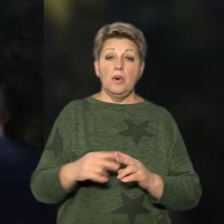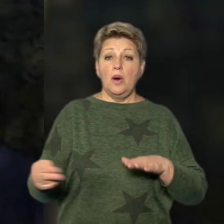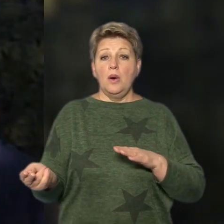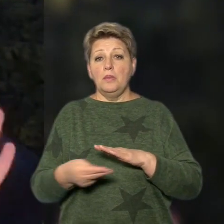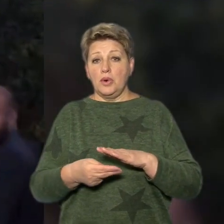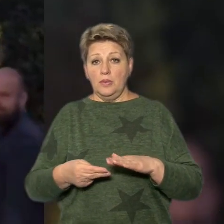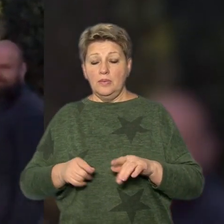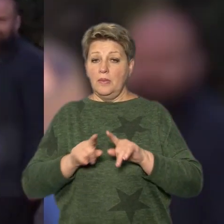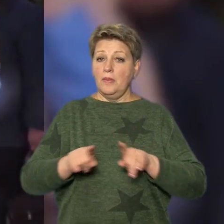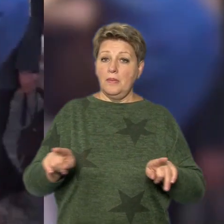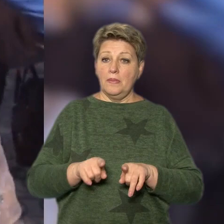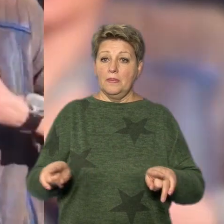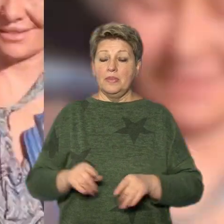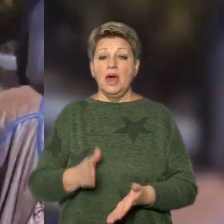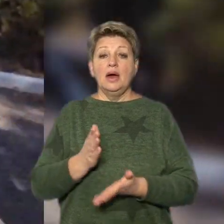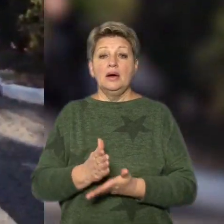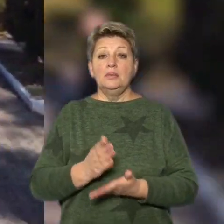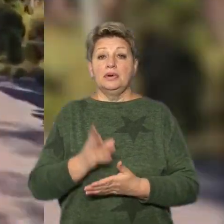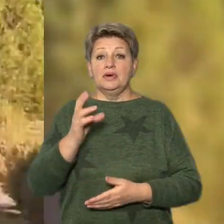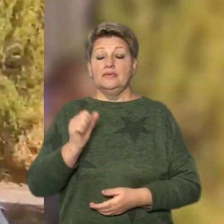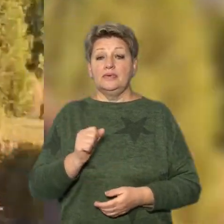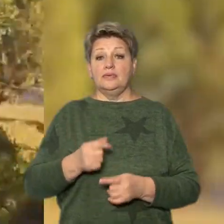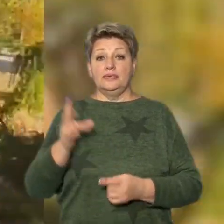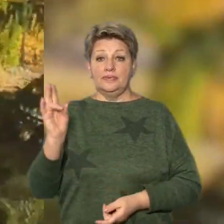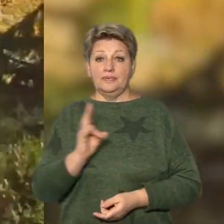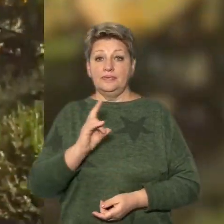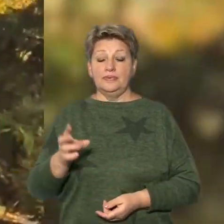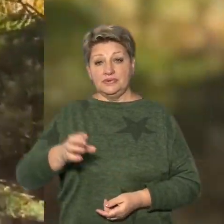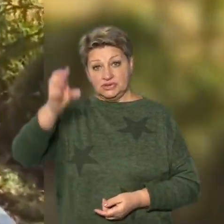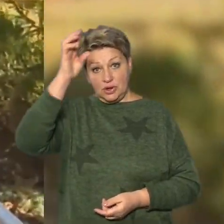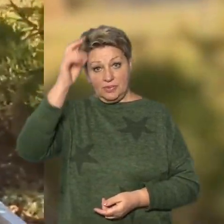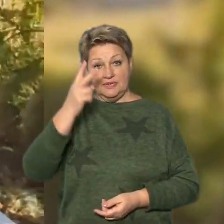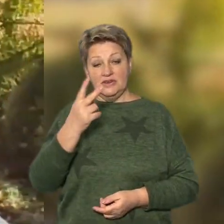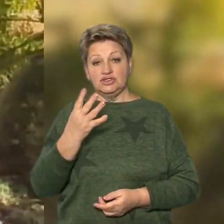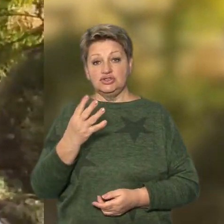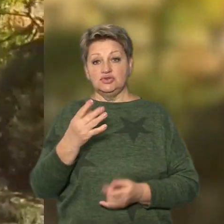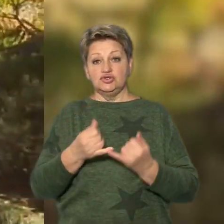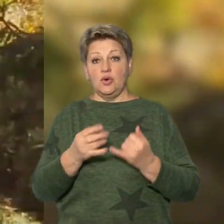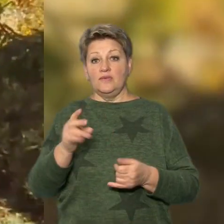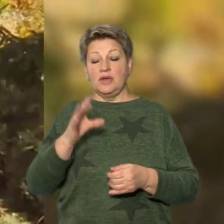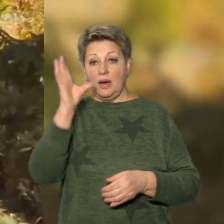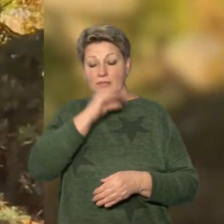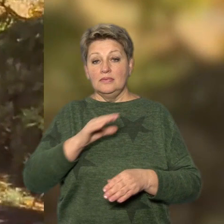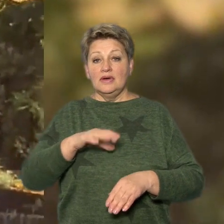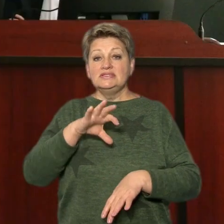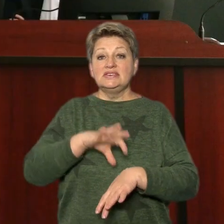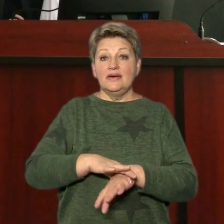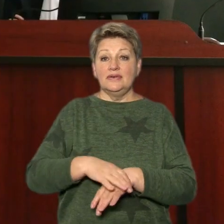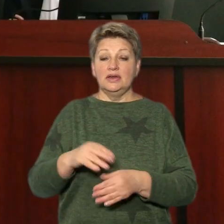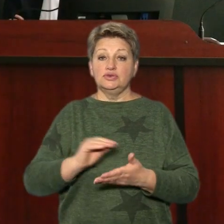Перебування митрополита на території Святомихайлівського собору 24 жовтня вдалося зафіксувати журналістам.